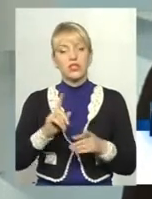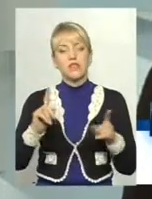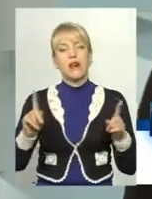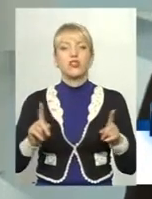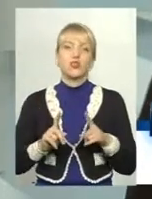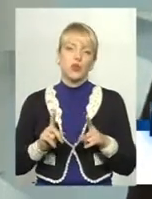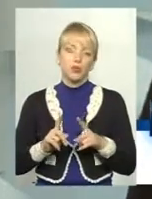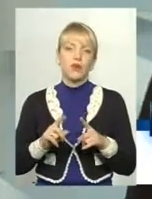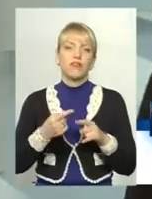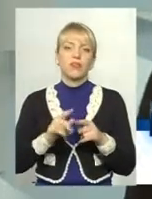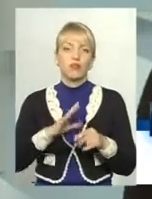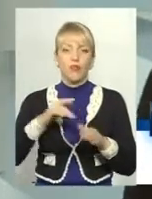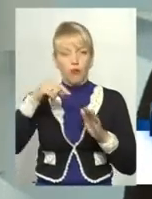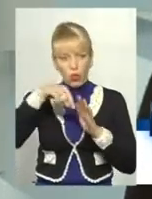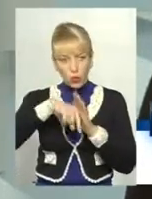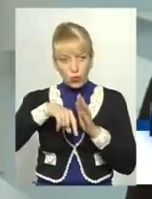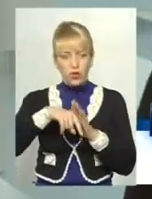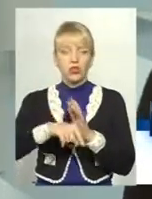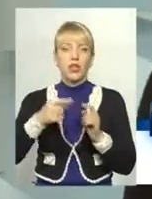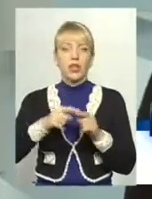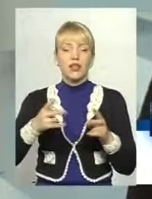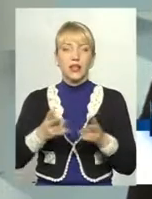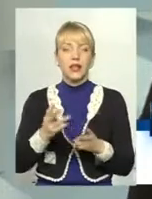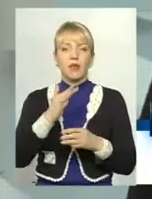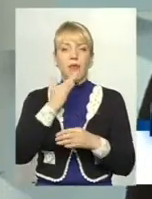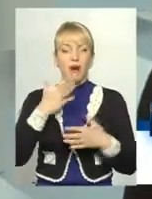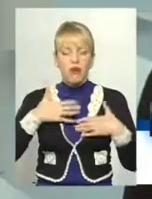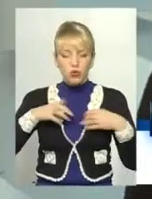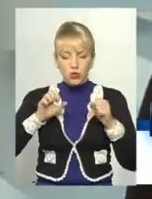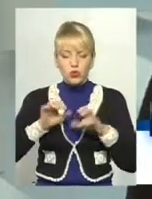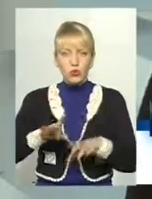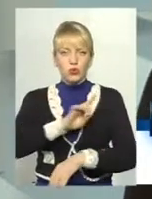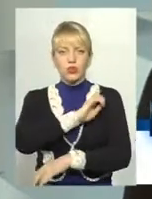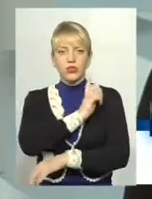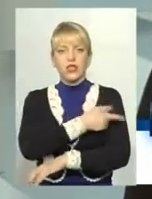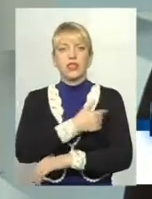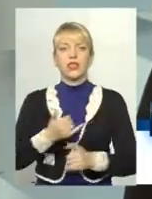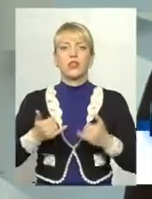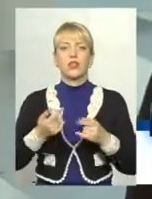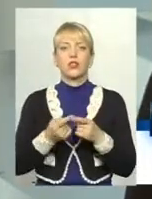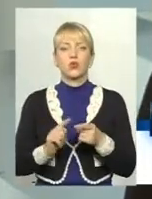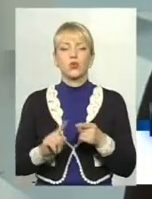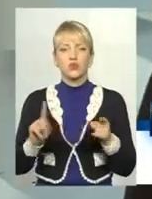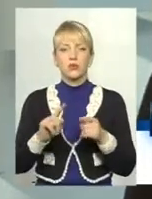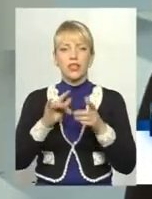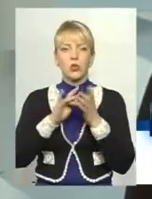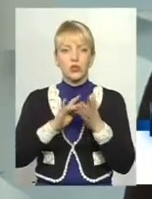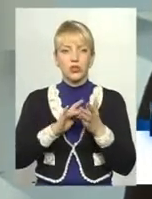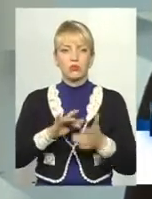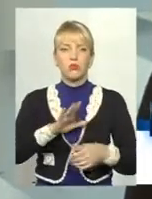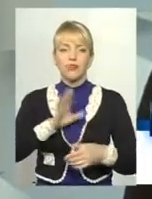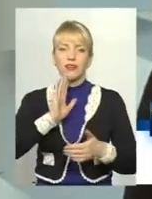він був внутрішнім, це треба дуже багато прикласти зусиль для того, щоб цей туризм дійсно мати